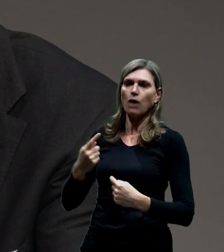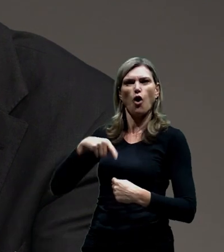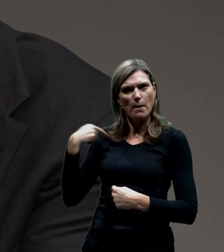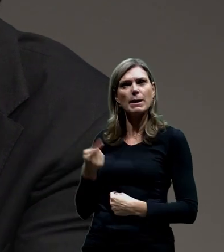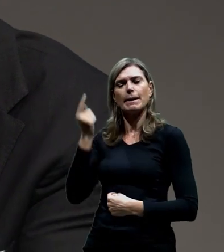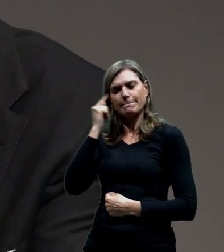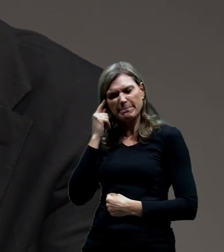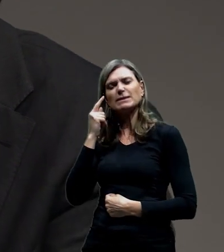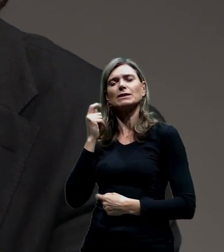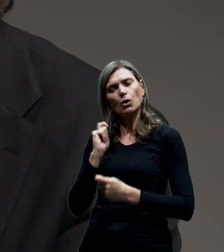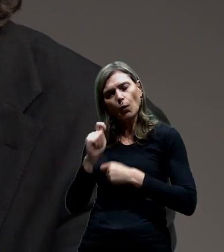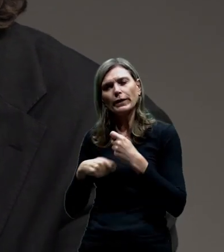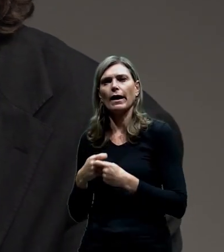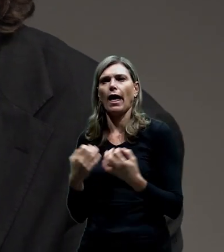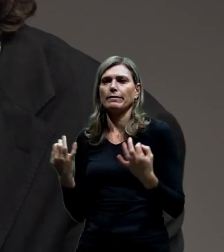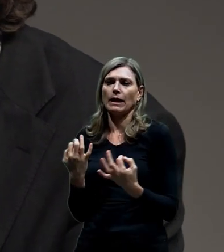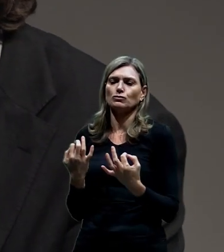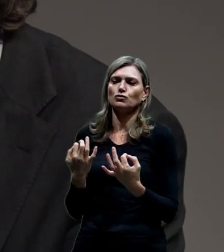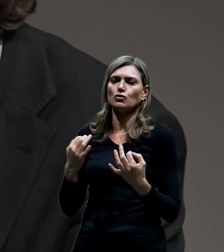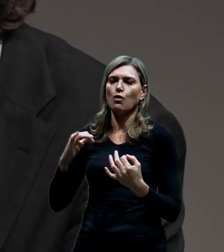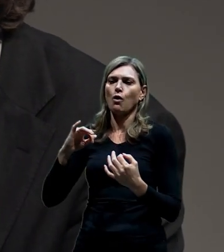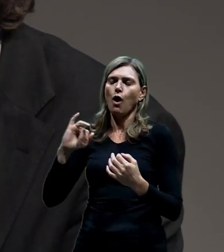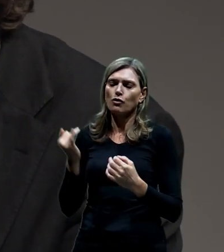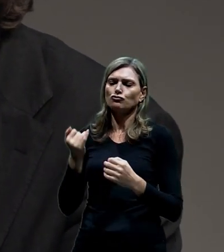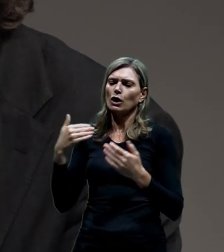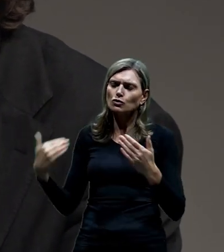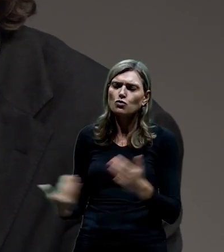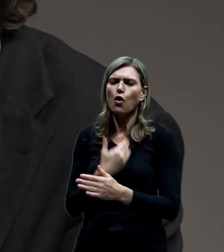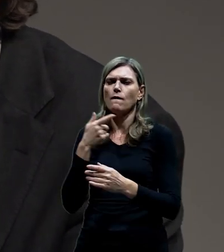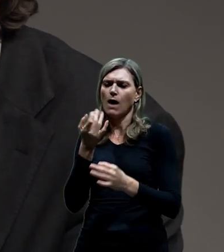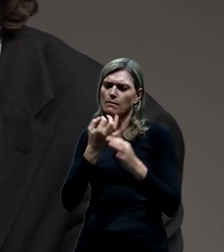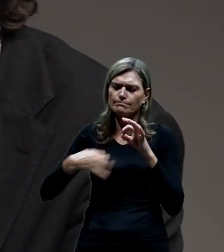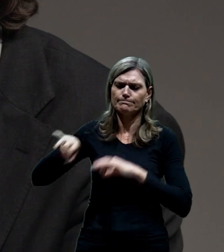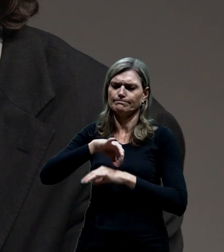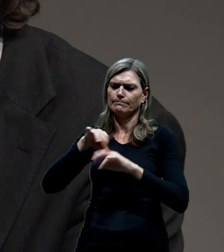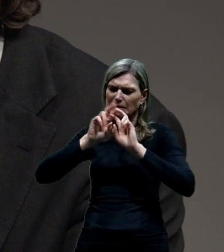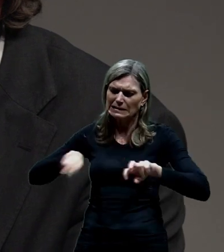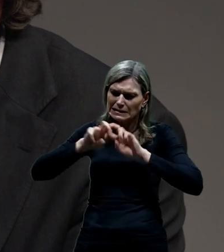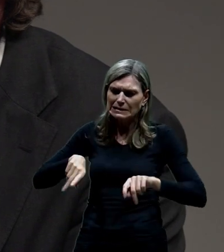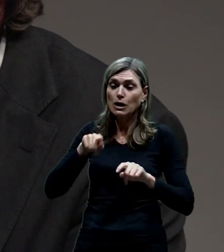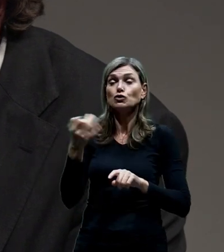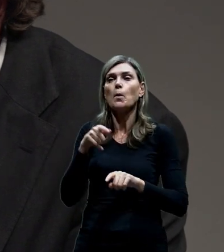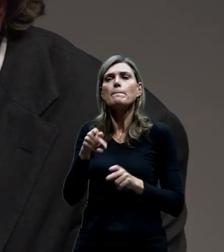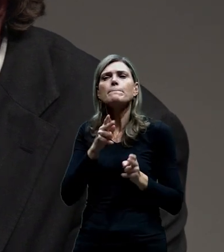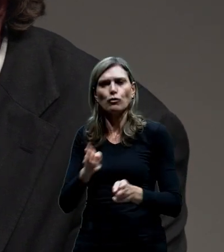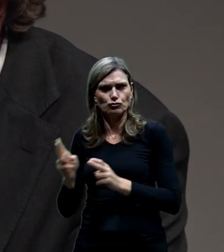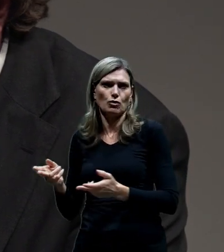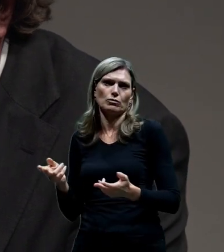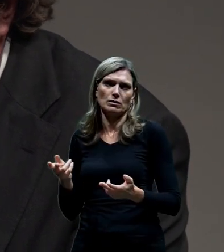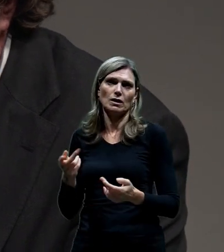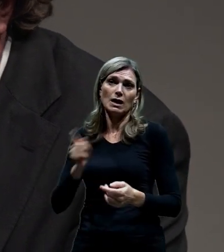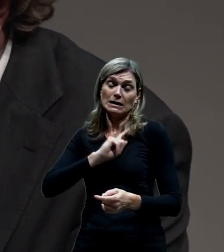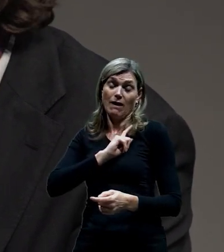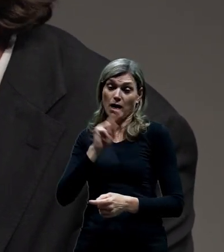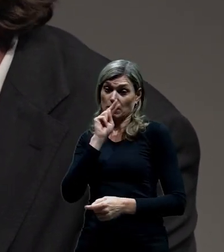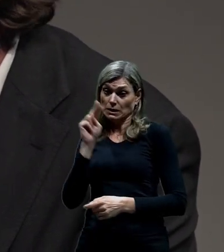nějakém detailu není možné se tady ještě podívat na tuhle verzi, ale osobně musím přiznat, že